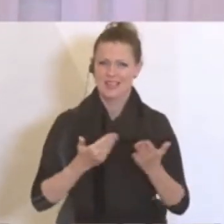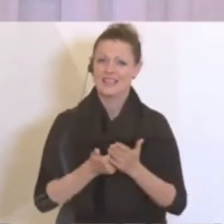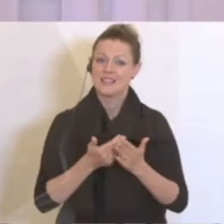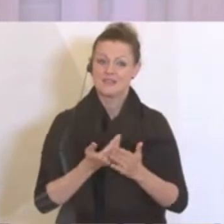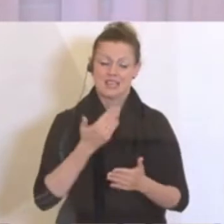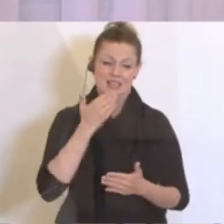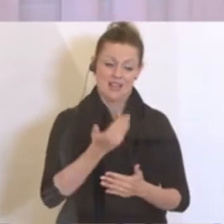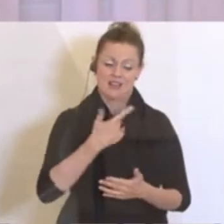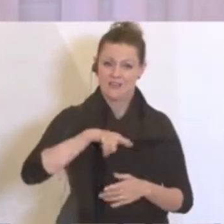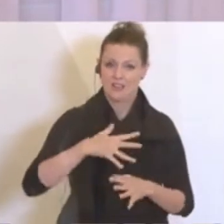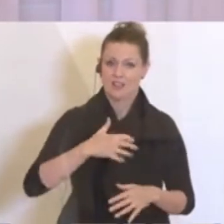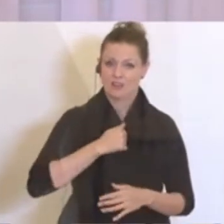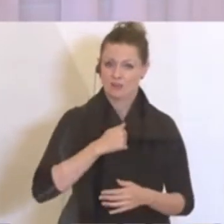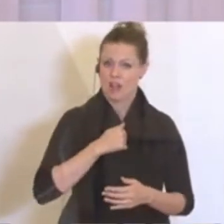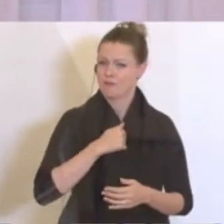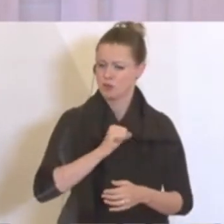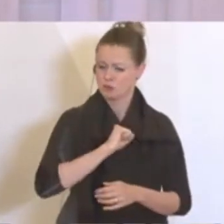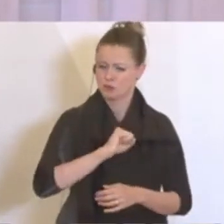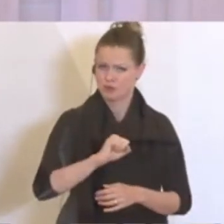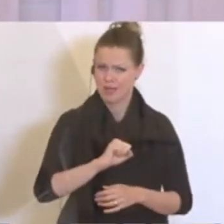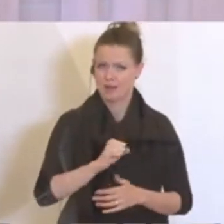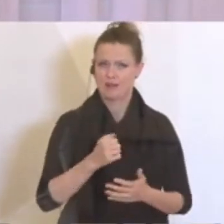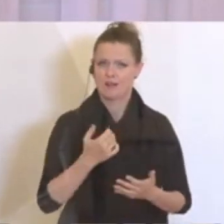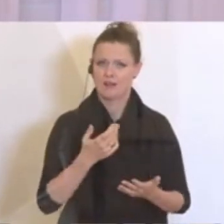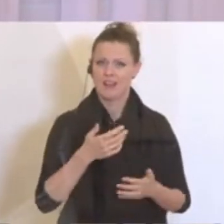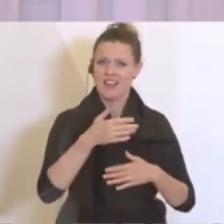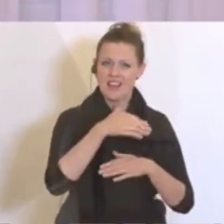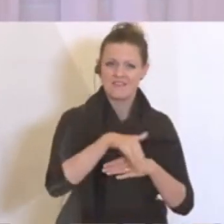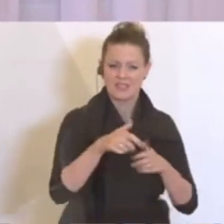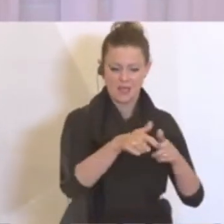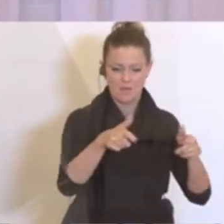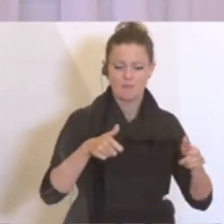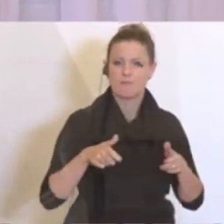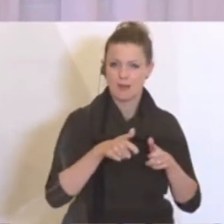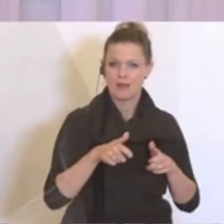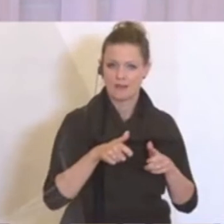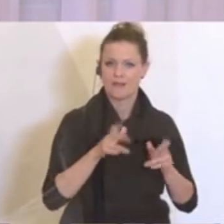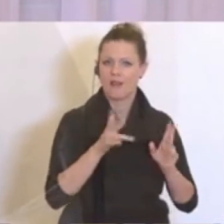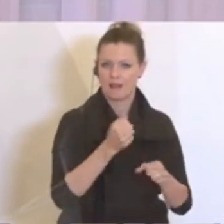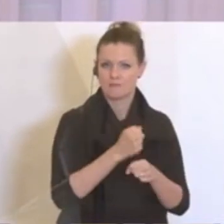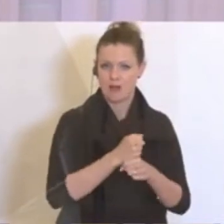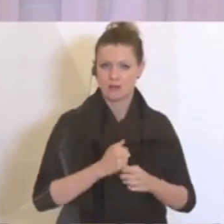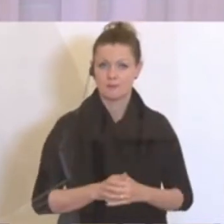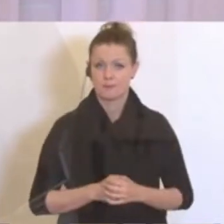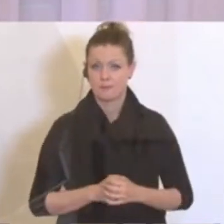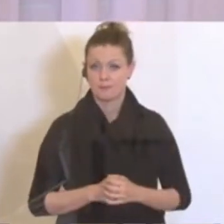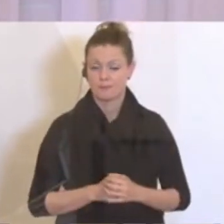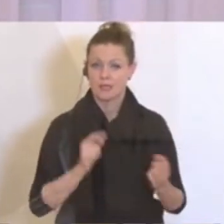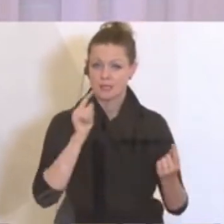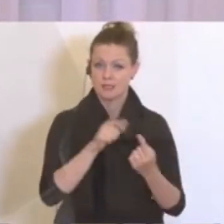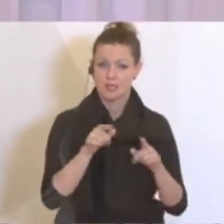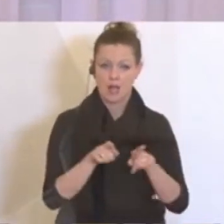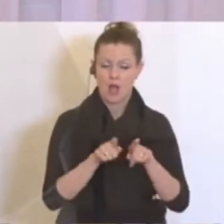ich Danke sagen, dass es uns gelungen ist, in sehr kurzer Zeit dieses Wirte-, dieses Wirtshauspaket zu schnüren. Es dient in Wirklichkeit auch dazu, jetzt, wenn